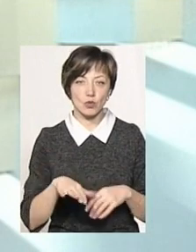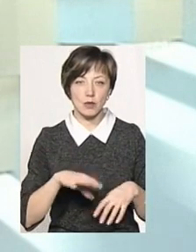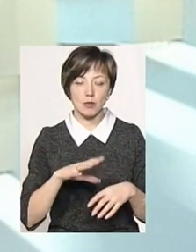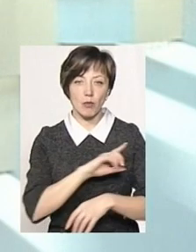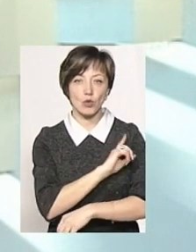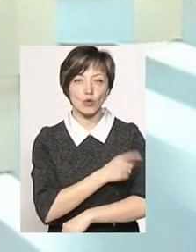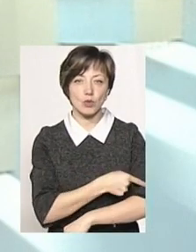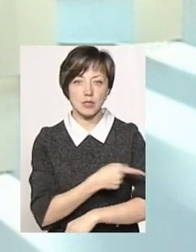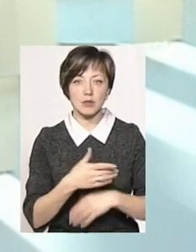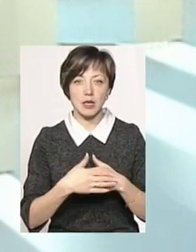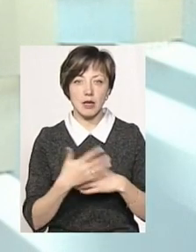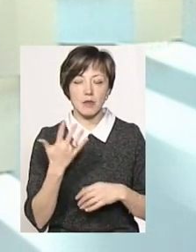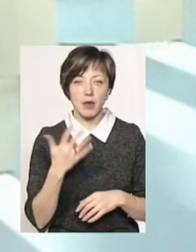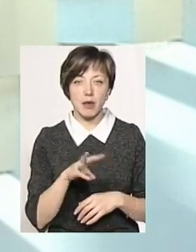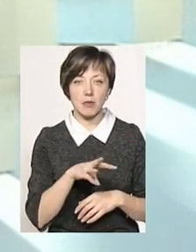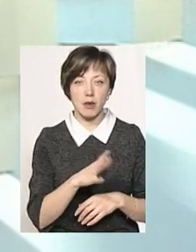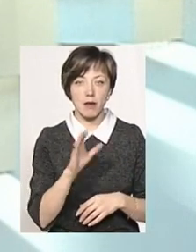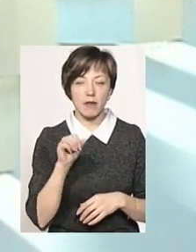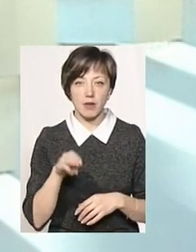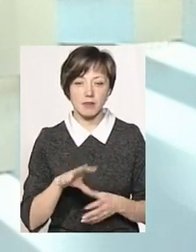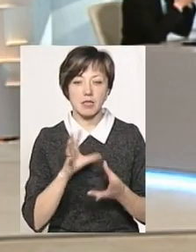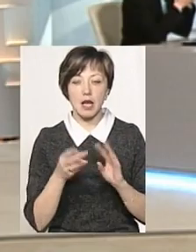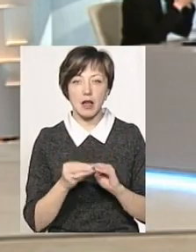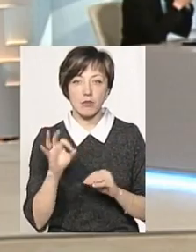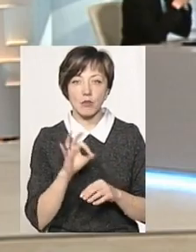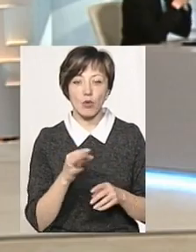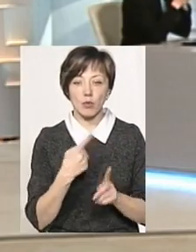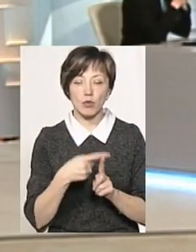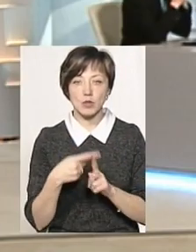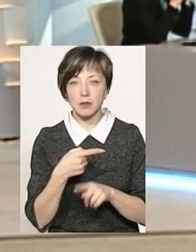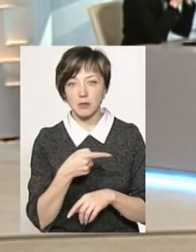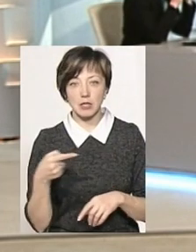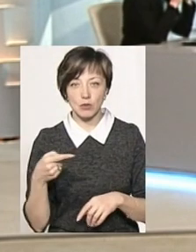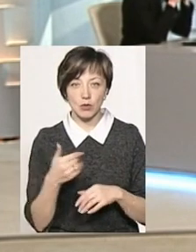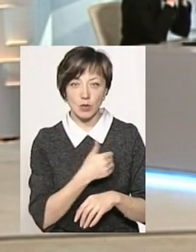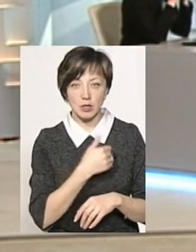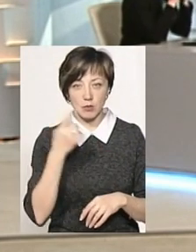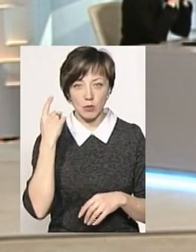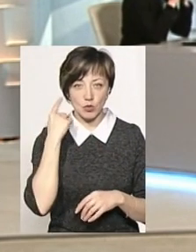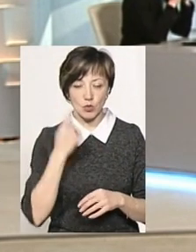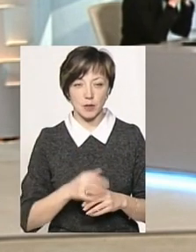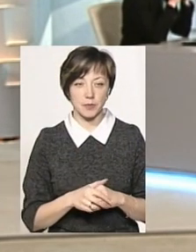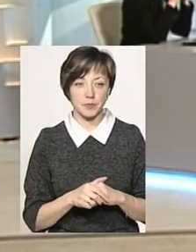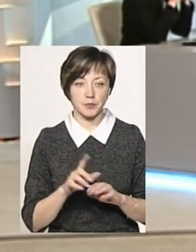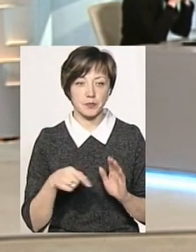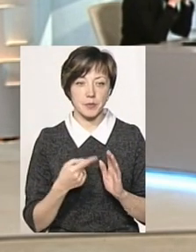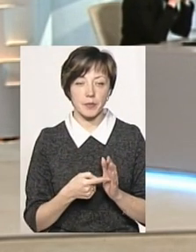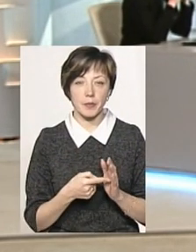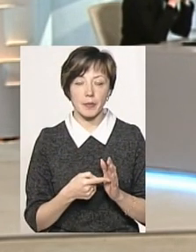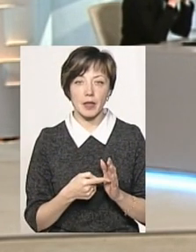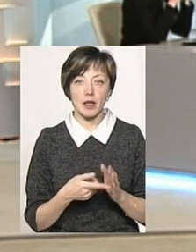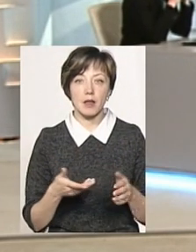загальної потужності майже 5 мігаватт. І взагалі про їхні плюси хотілося б почути? Ми